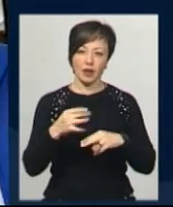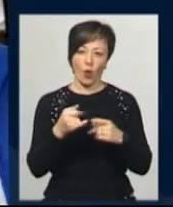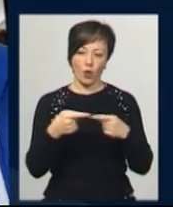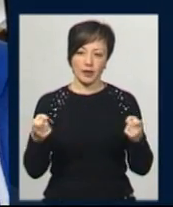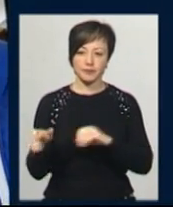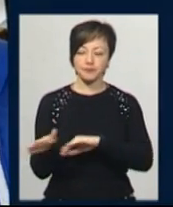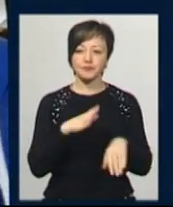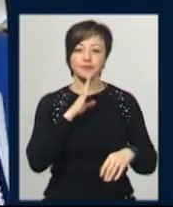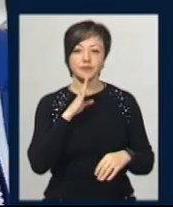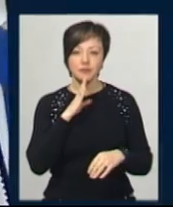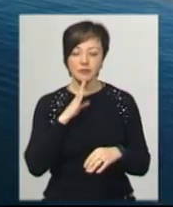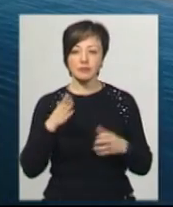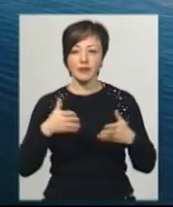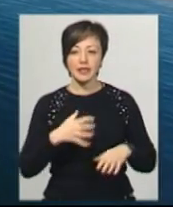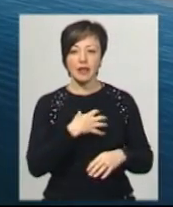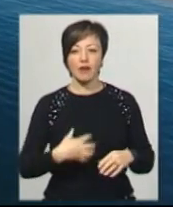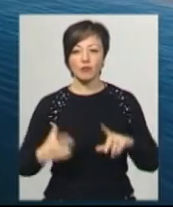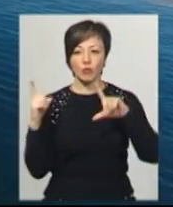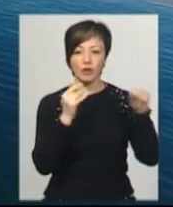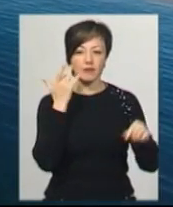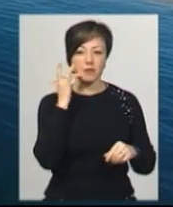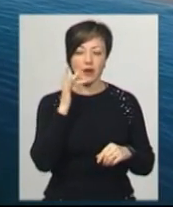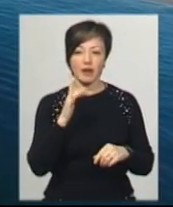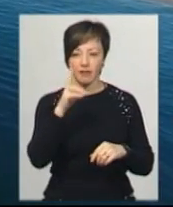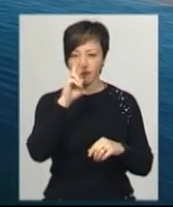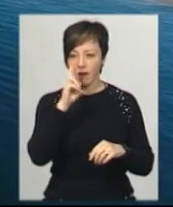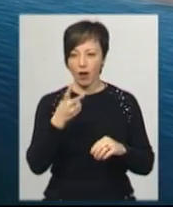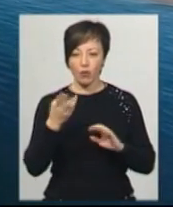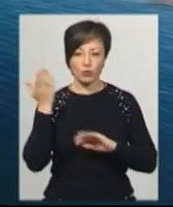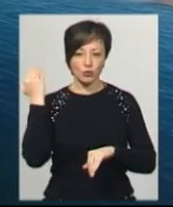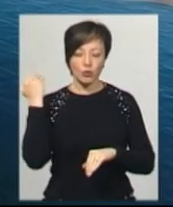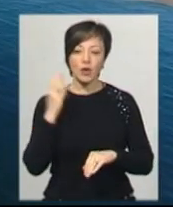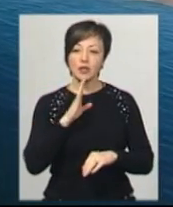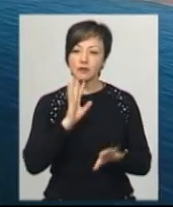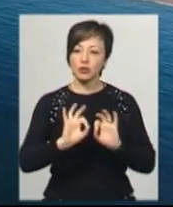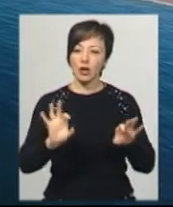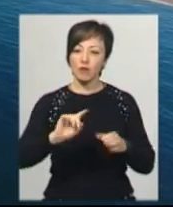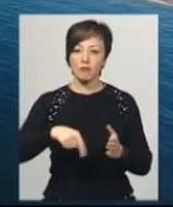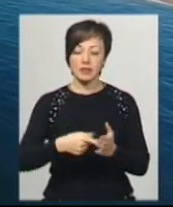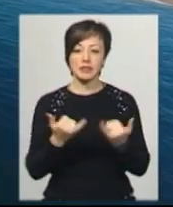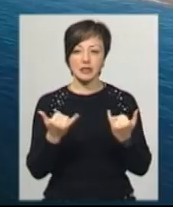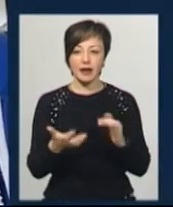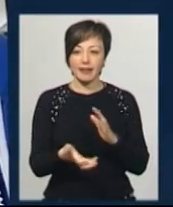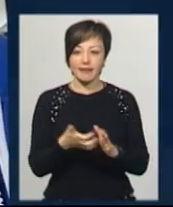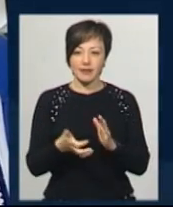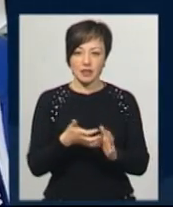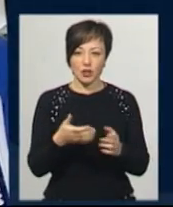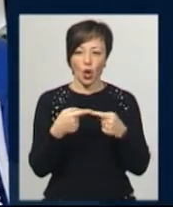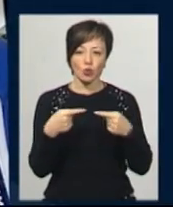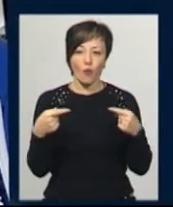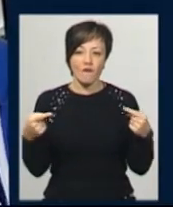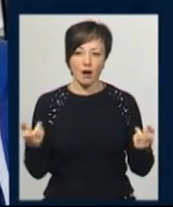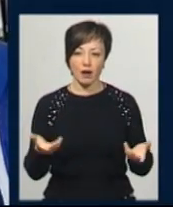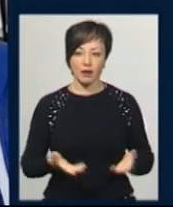Світлана Денисюк родом із Славути. Приїхала в США близько 2,5 років тому. Дівчина каже, у її місці зараз дефіцит товарів. В сполок